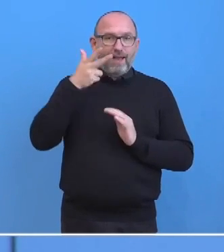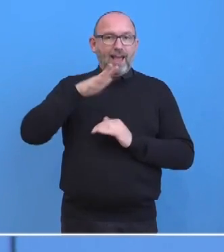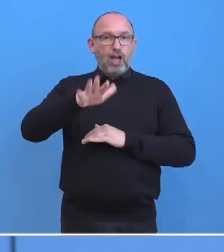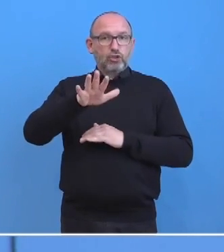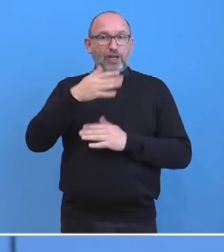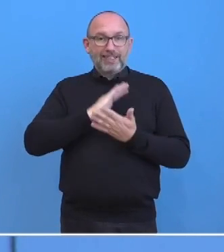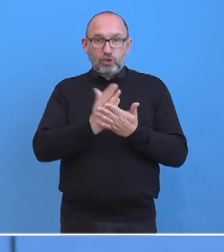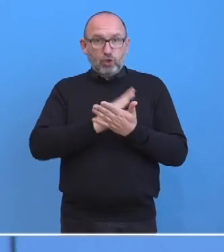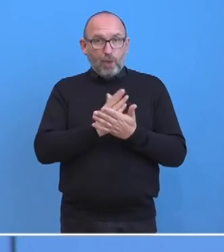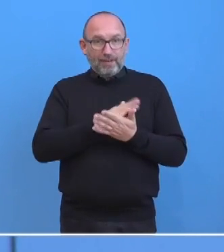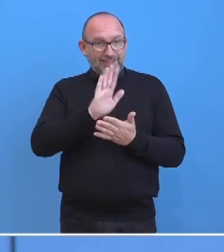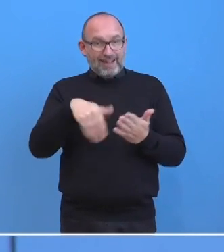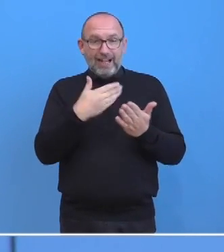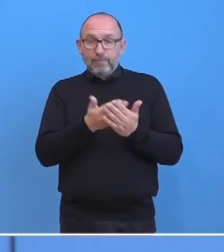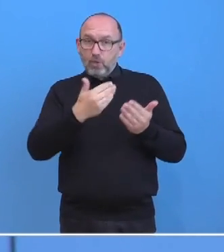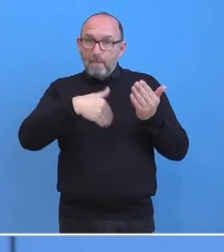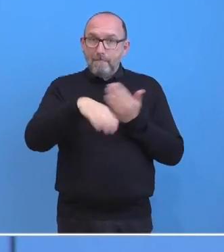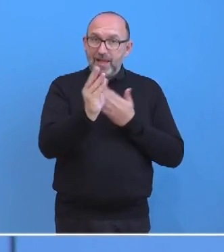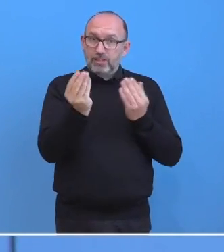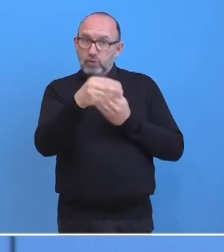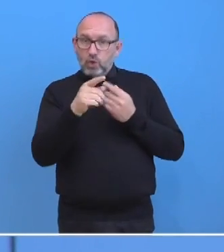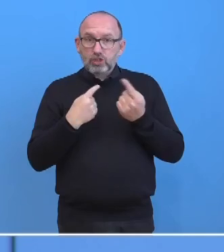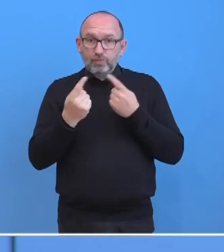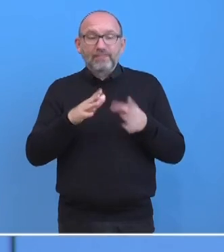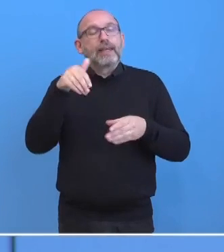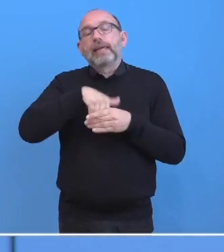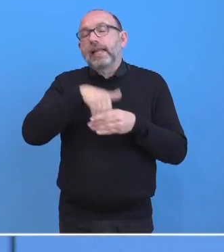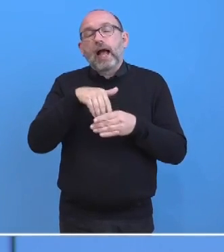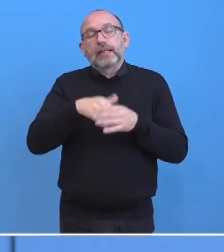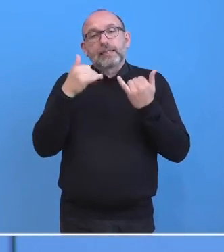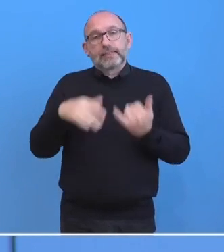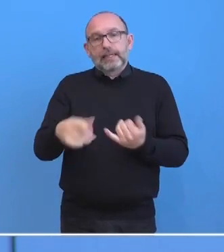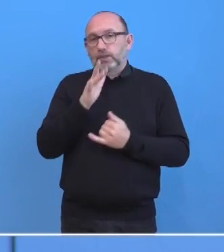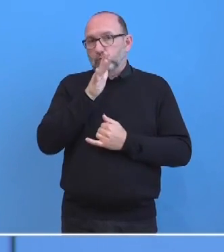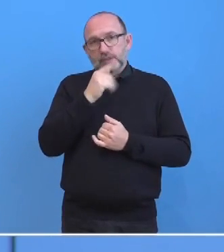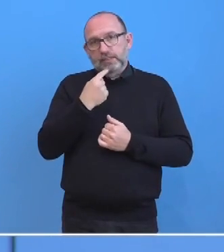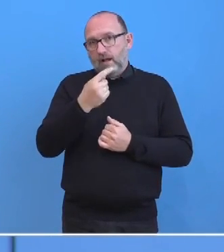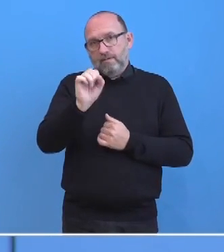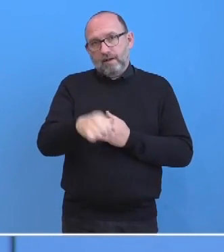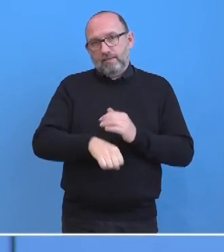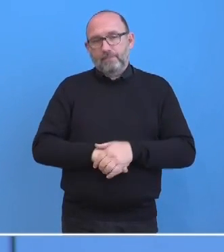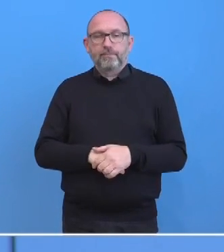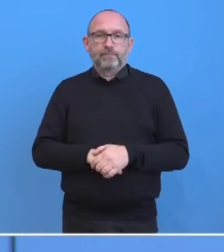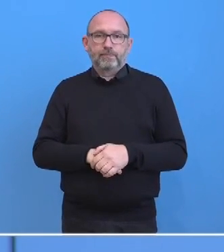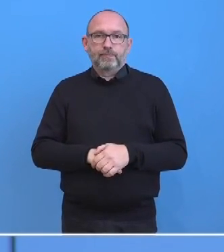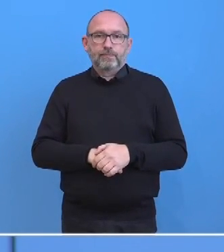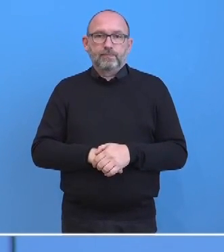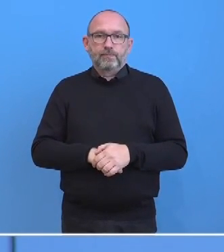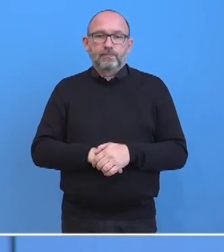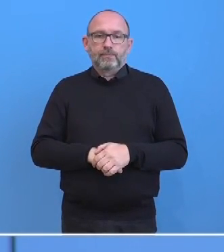Kompromisslinie seines Angebots hinaus in dem heutigen Gespräch? Inhaltlich kann ich dazu jetzt noch nichts weiter sagen. Es werden